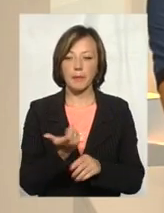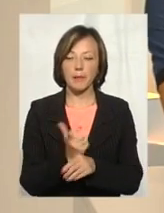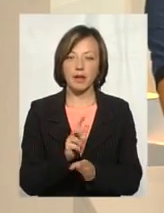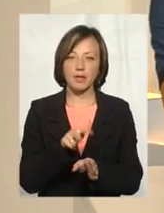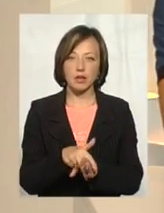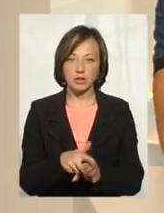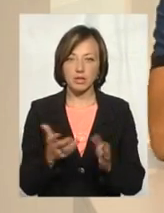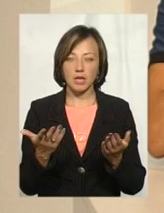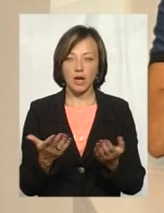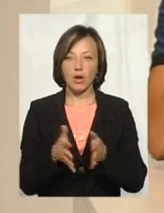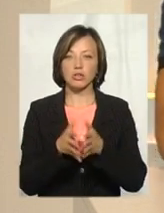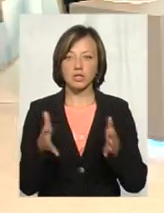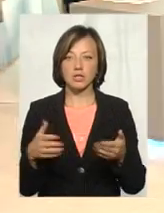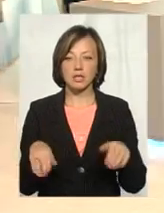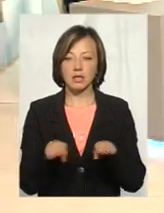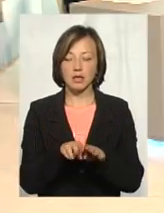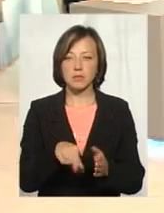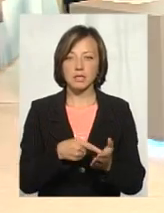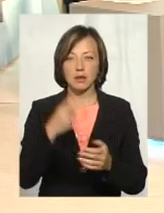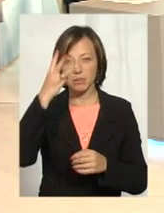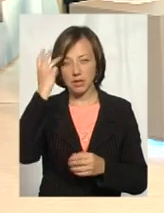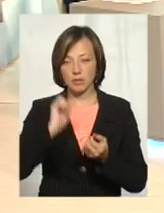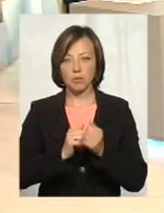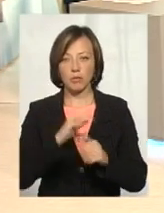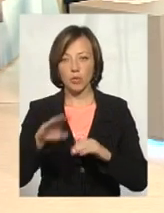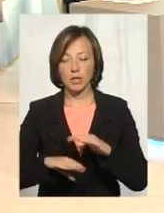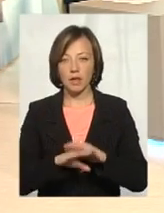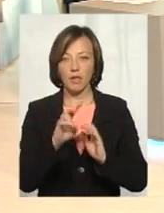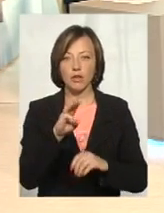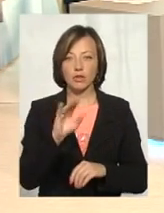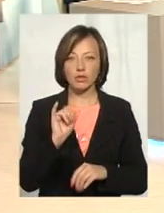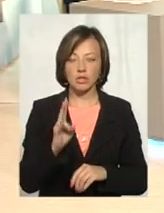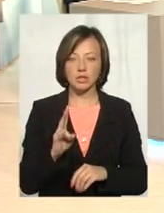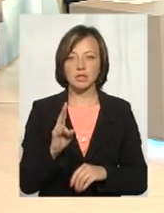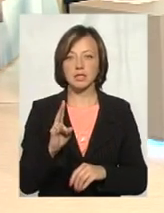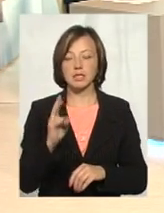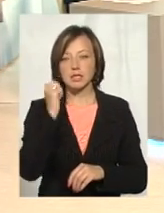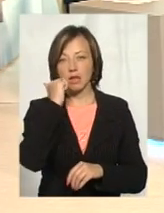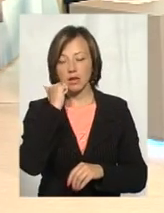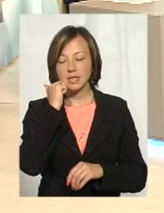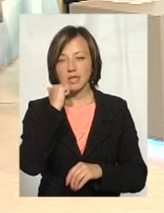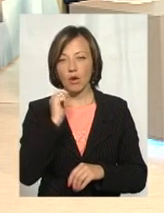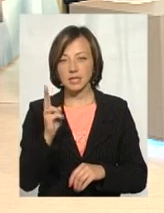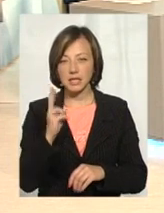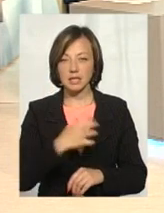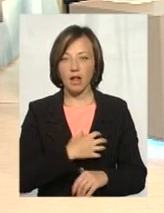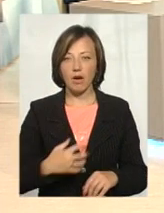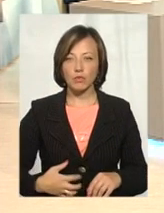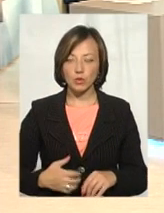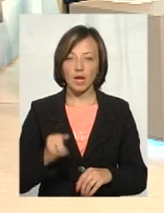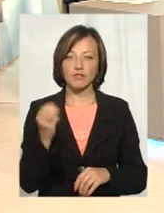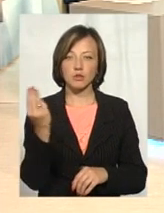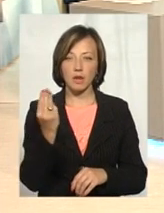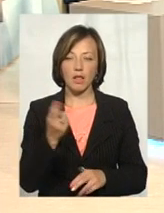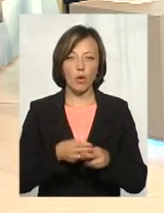потребують розширення та закриття. У містах Хмельницькому, Кам'янець-Подільському, Нетішині, Старокостянтинові, Славуті та Шепетівці. А найгостріша проблема